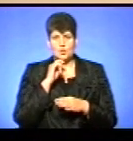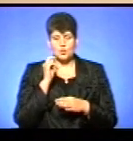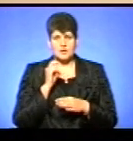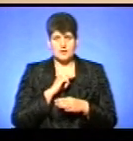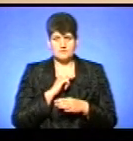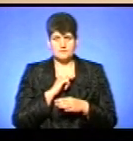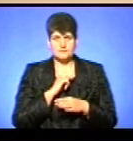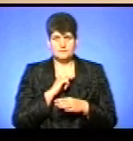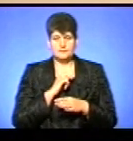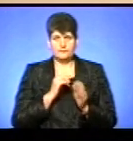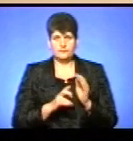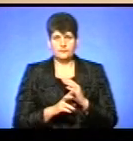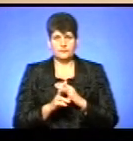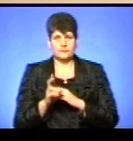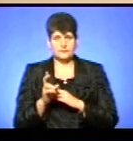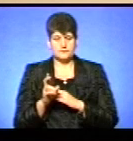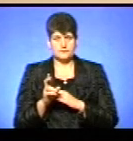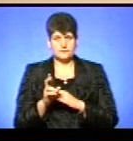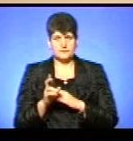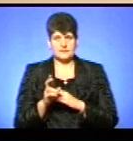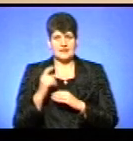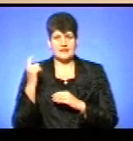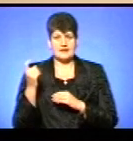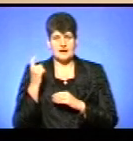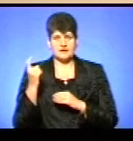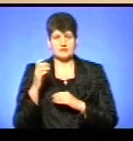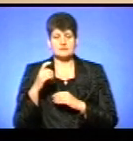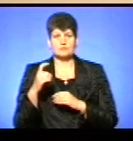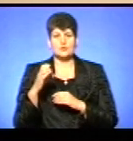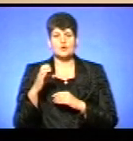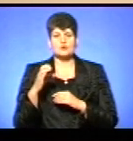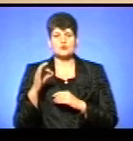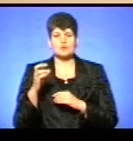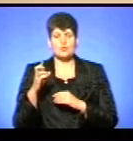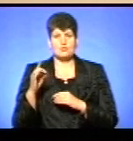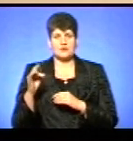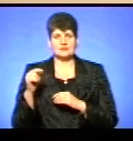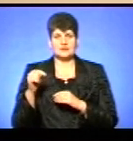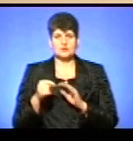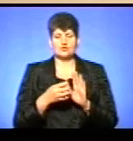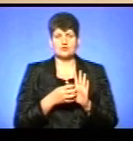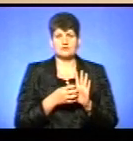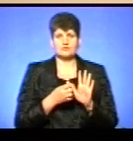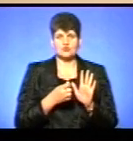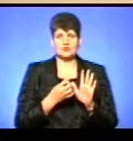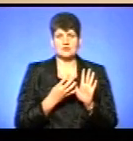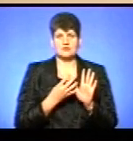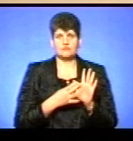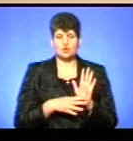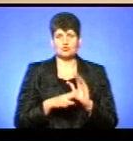церкву на Харківському соборі в 1992